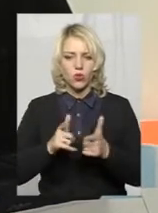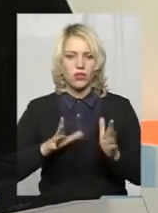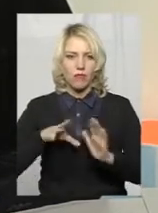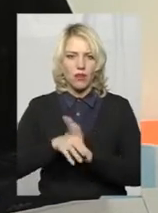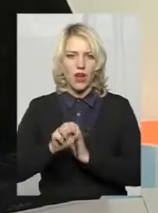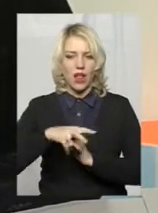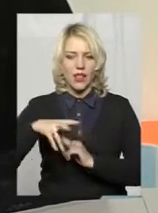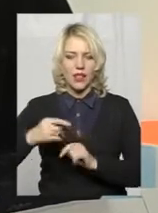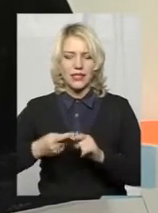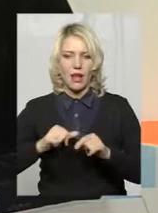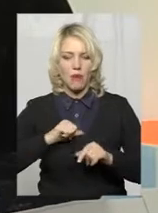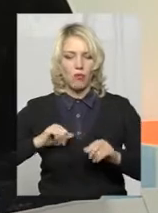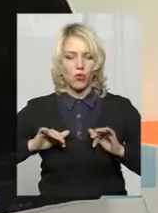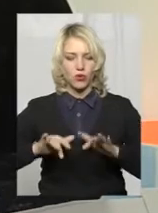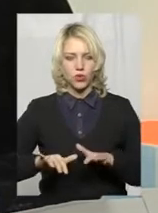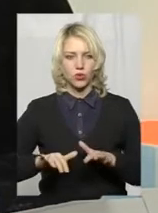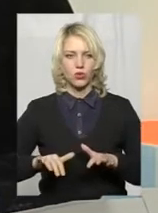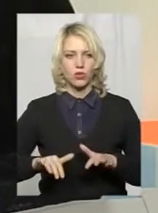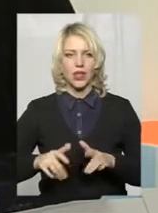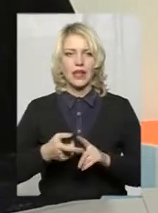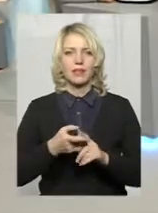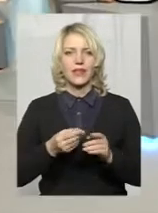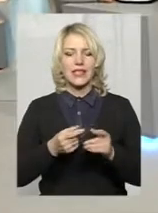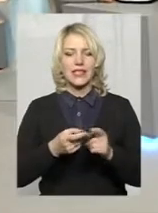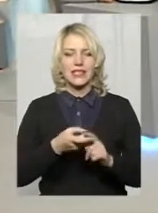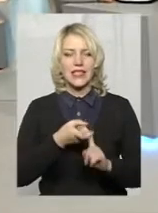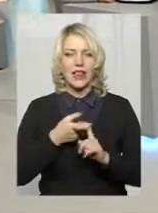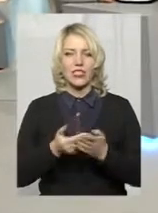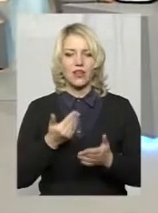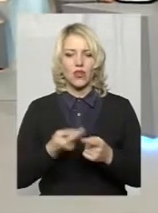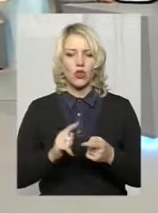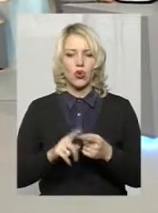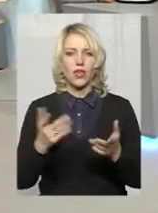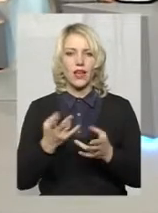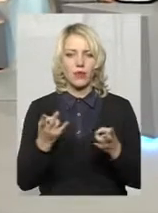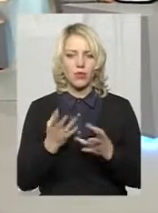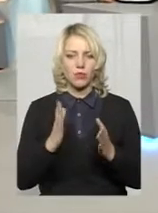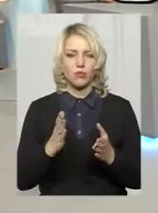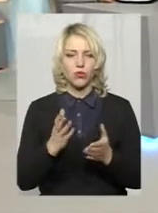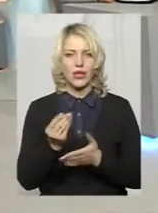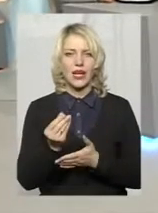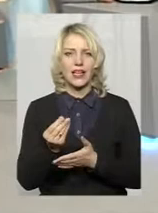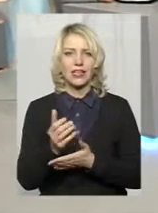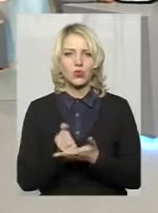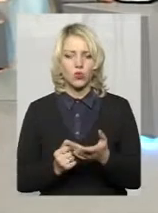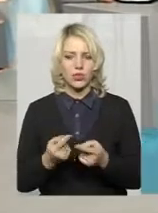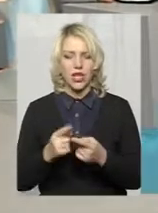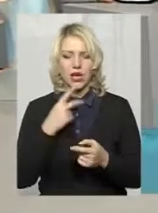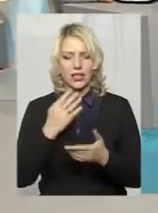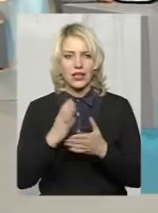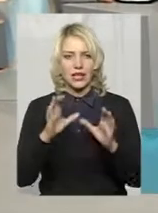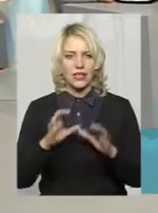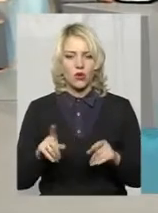Але сама процедура, залежить від того, як ті ресурси будуть необхідні, є згідно закону, що кожен такий ресурс потім обов'язково